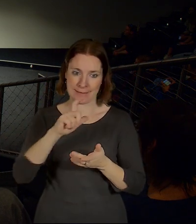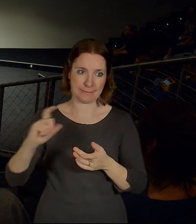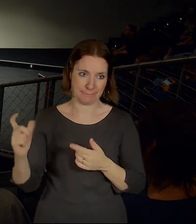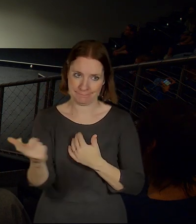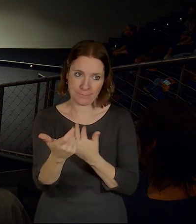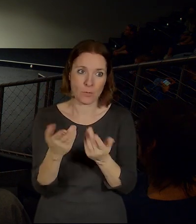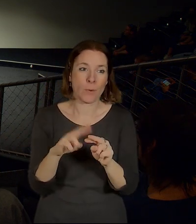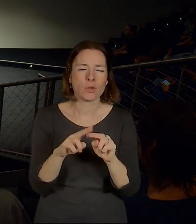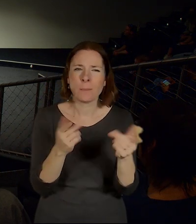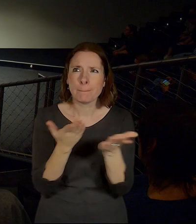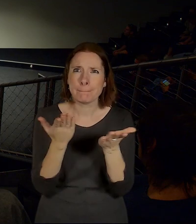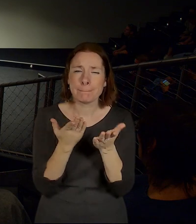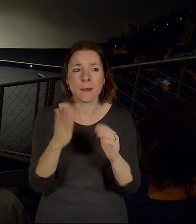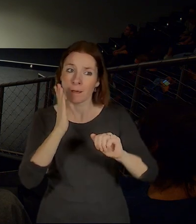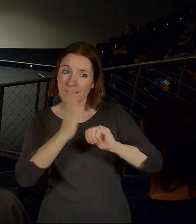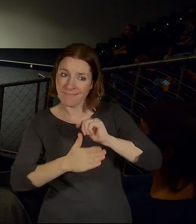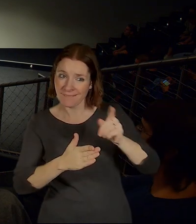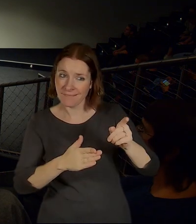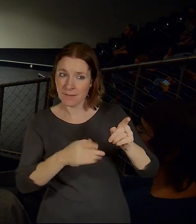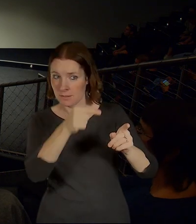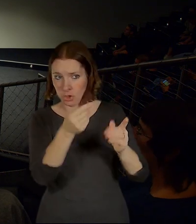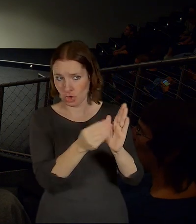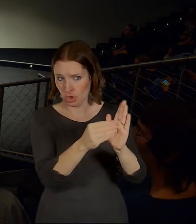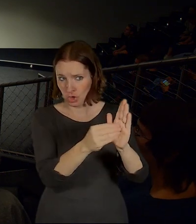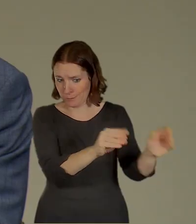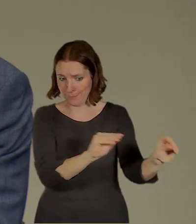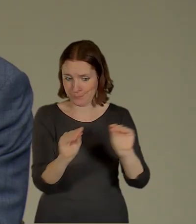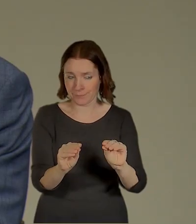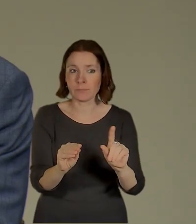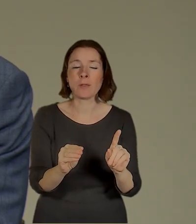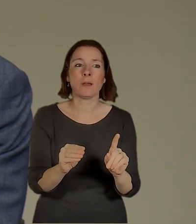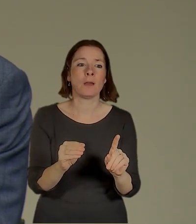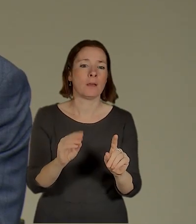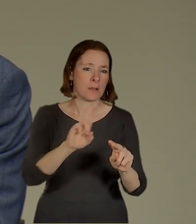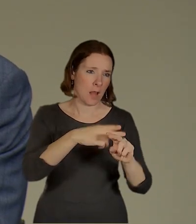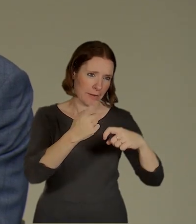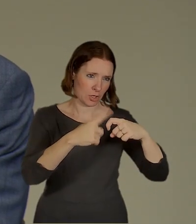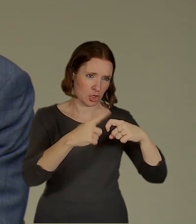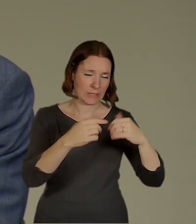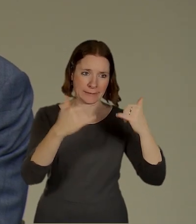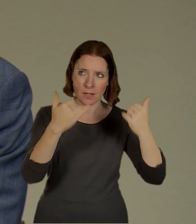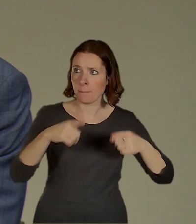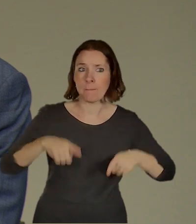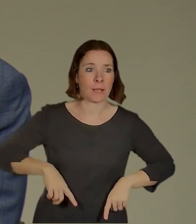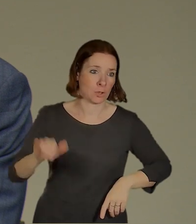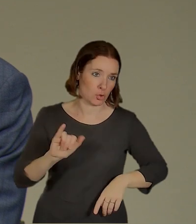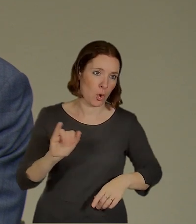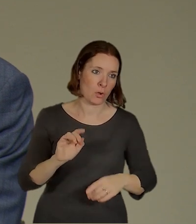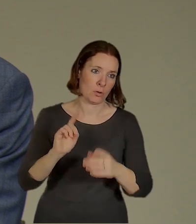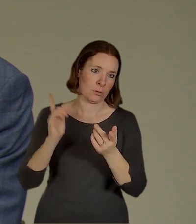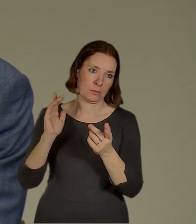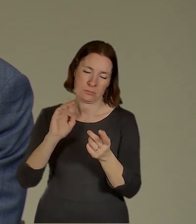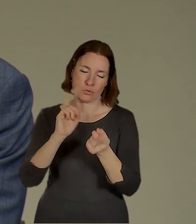my vlastně chceme udělat to, že ten terminál na knížecí je momentálně ve vlastnictví dopravního podniku, takže